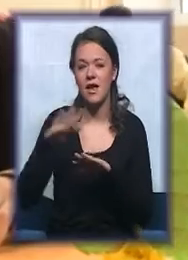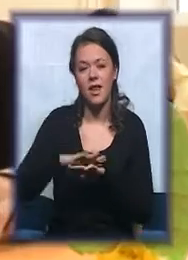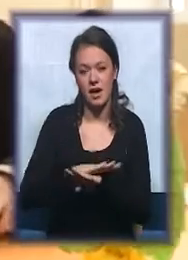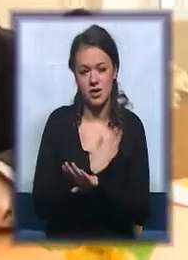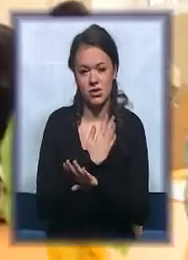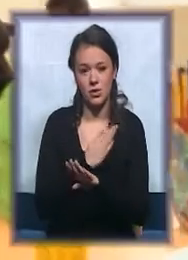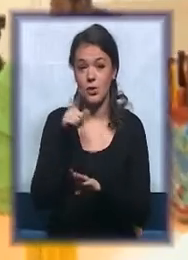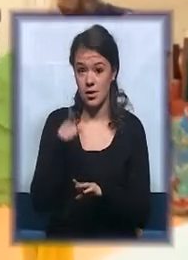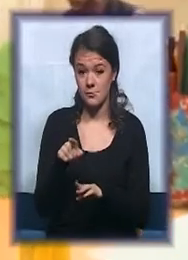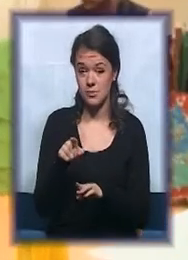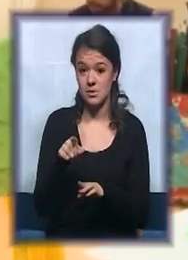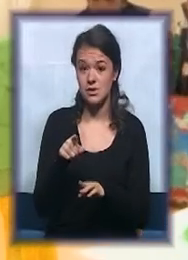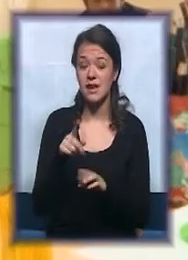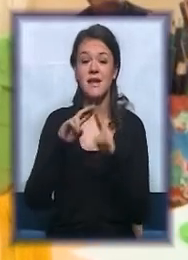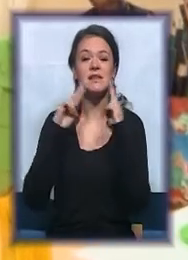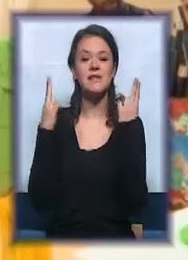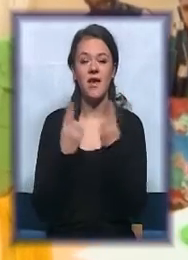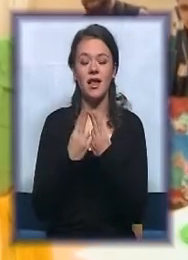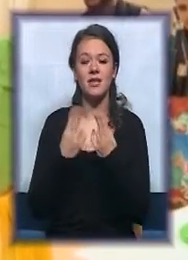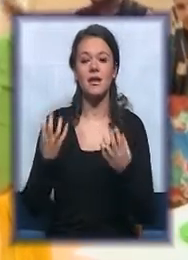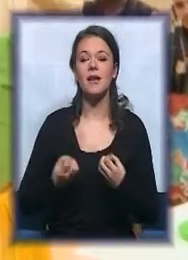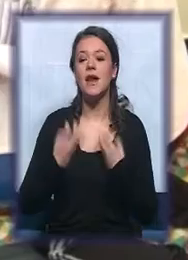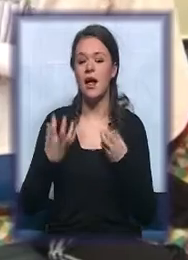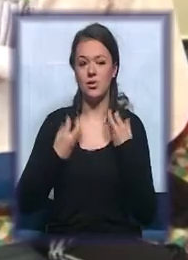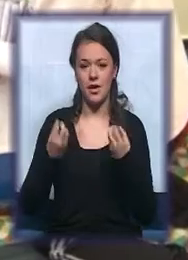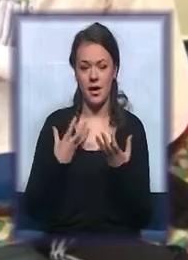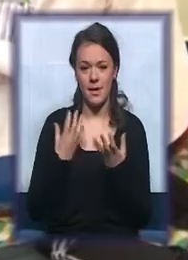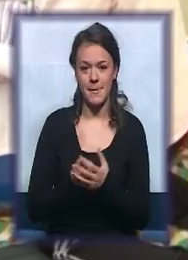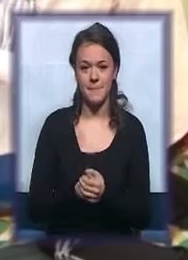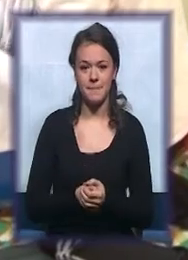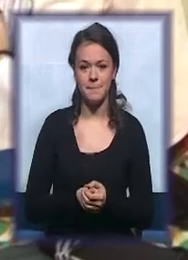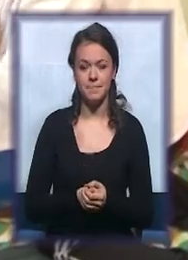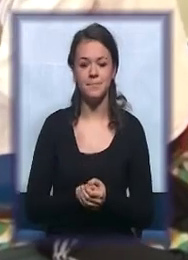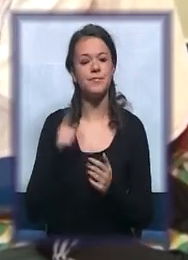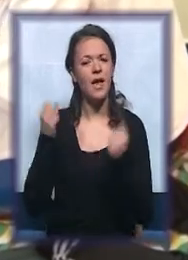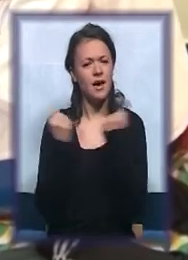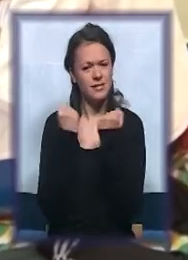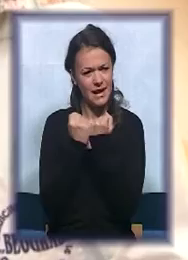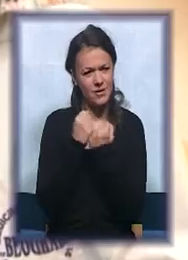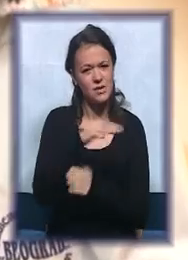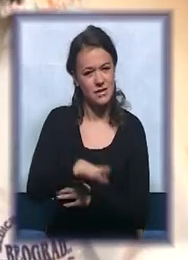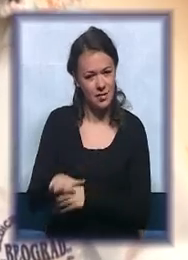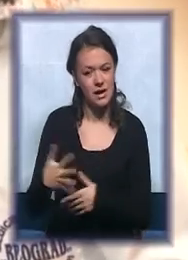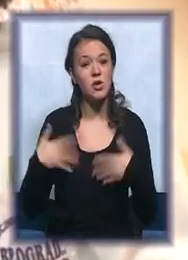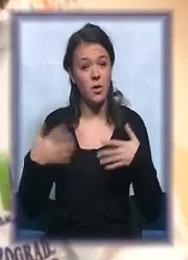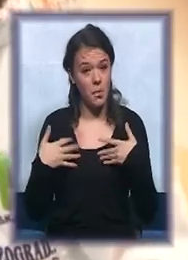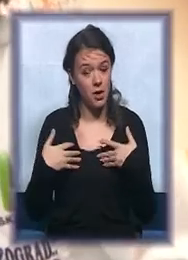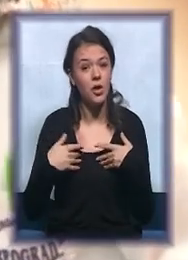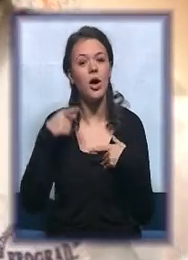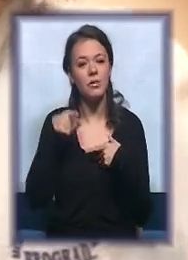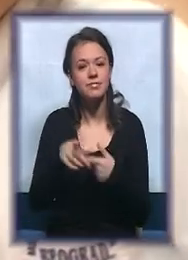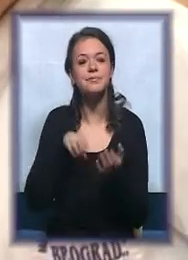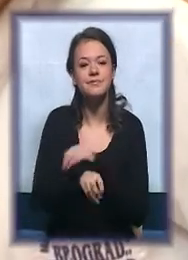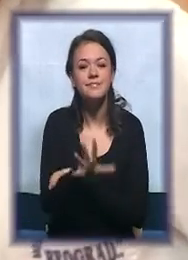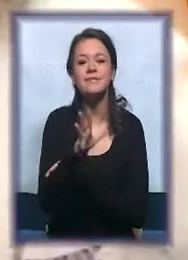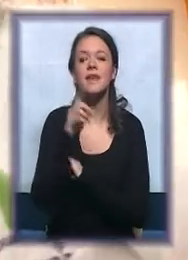nežno. U njemu se sve raduje. Aktivnosti sa decom i omladinom u celodnevnom boravku realizuju se